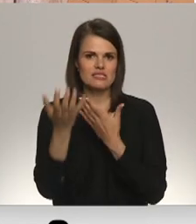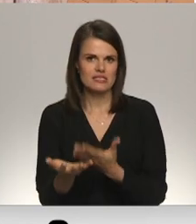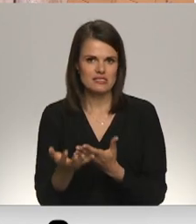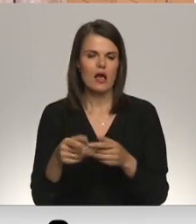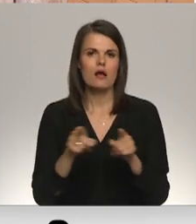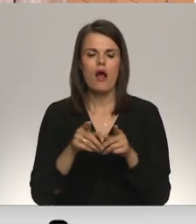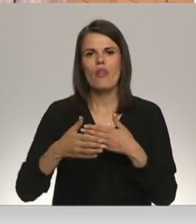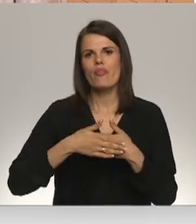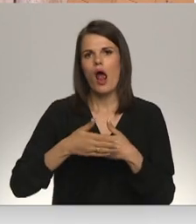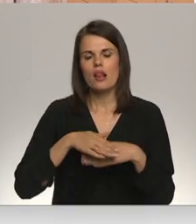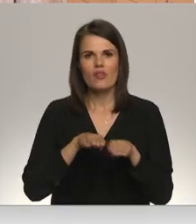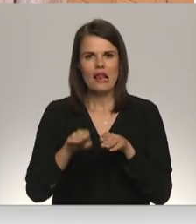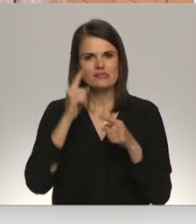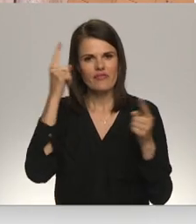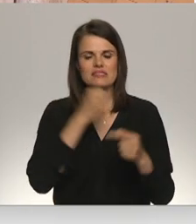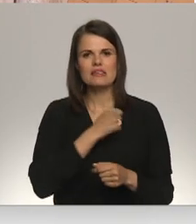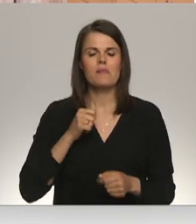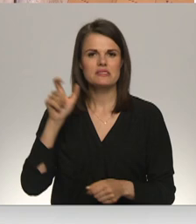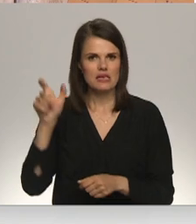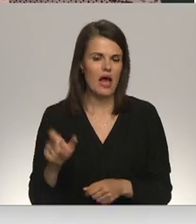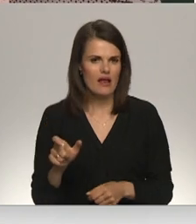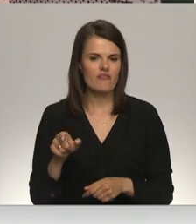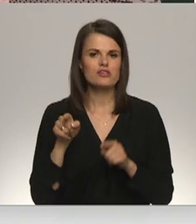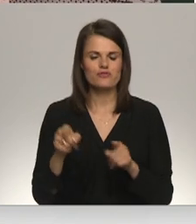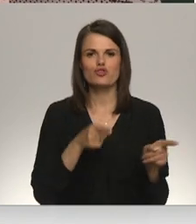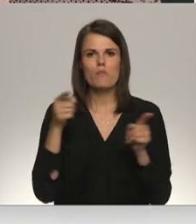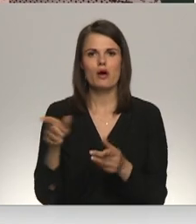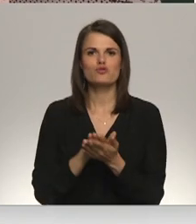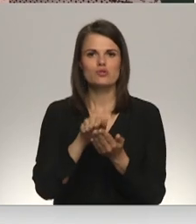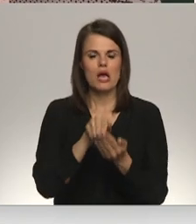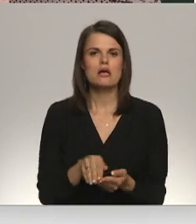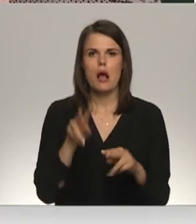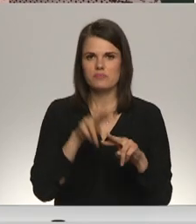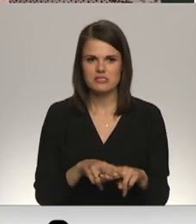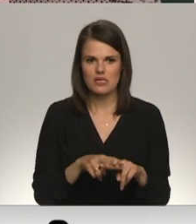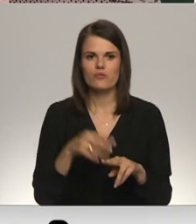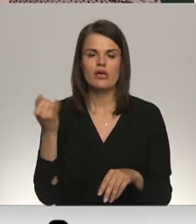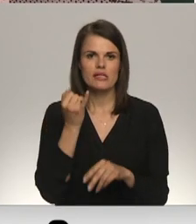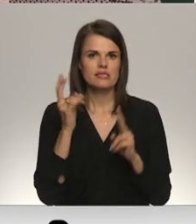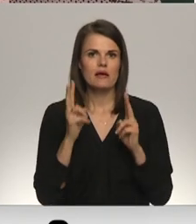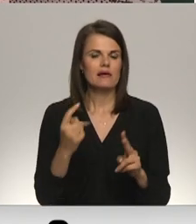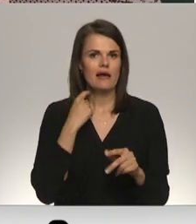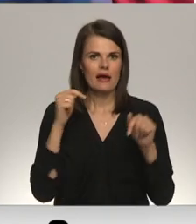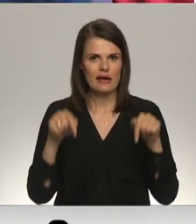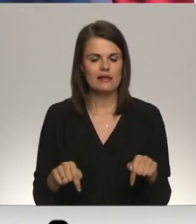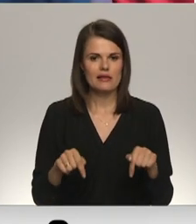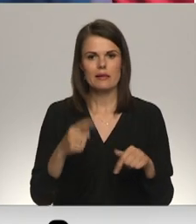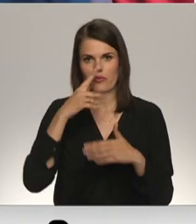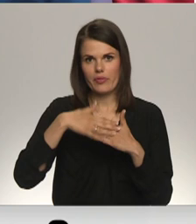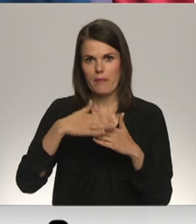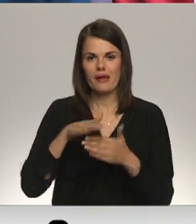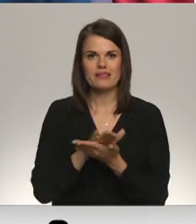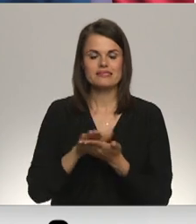Talinā, nezināmais karavīrs, ja baļoša, tik pārcelts uz kapsētu. Interesanti, ka Rīgā ir, tāpat